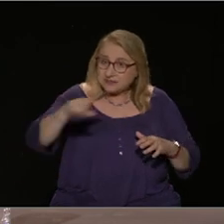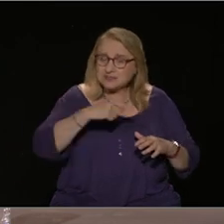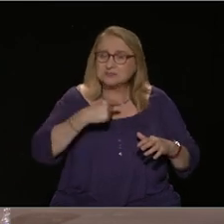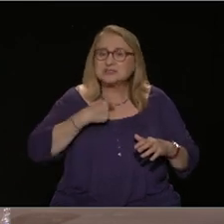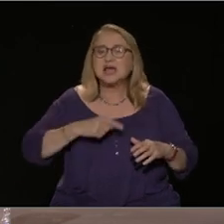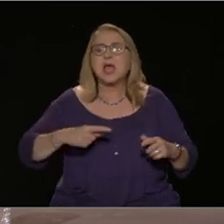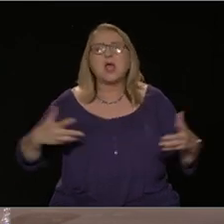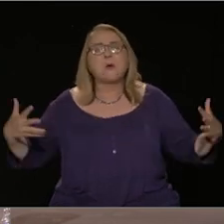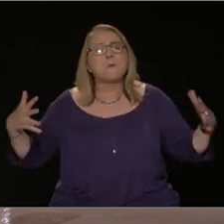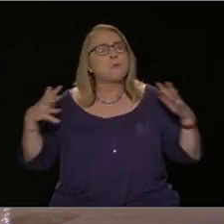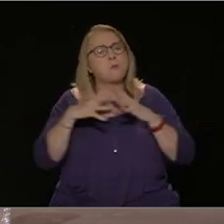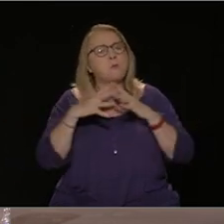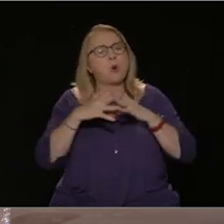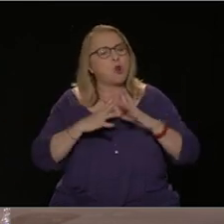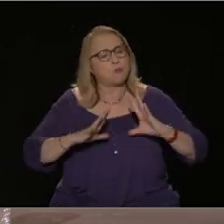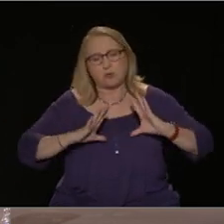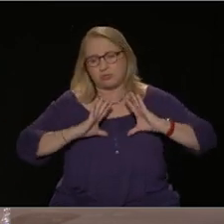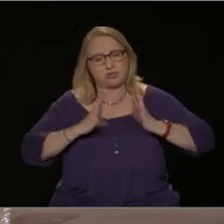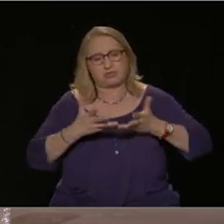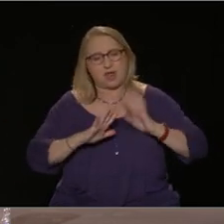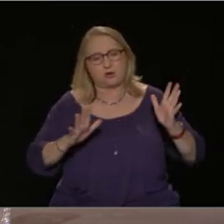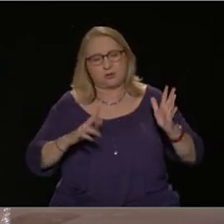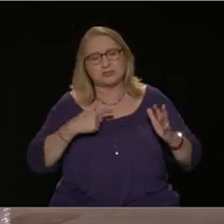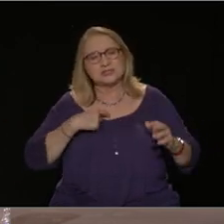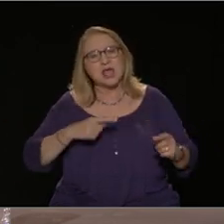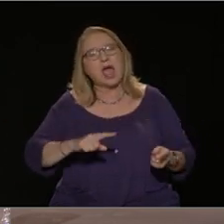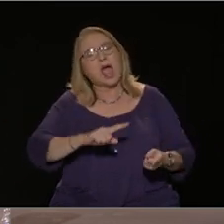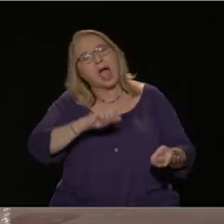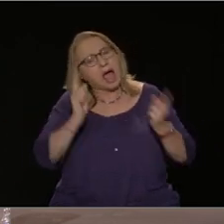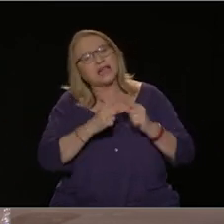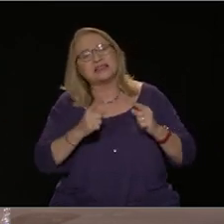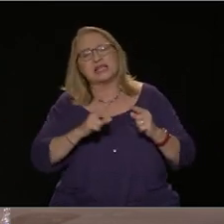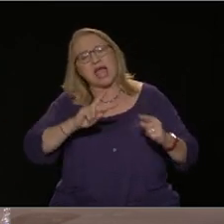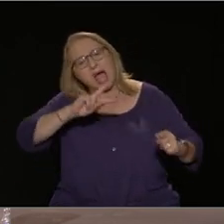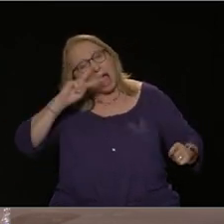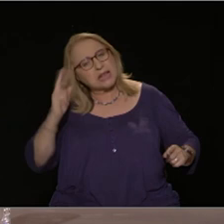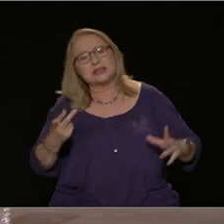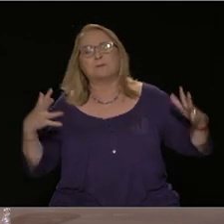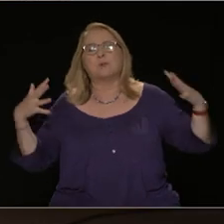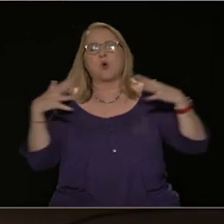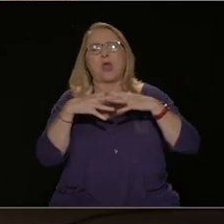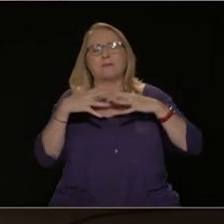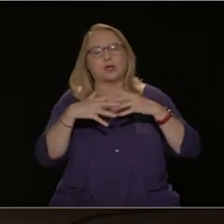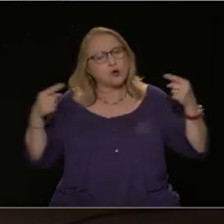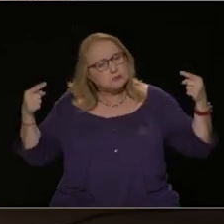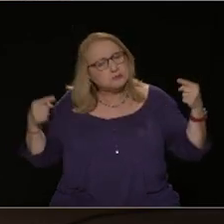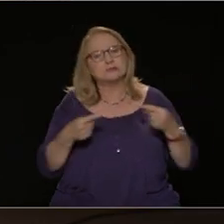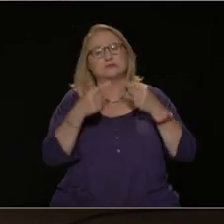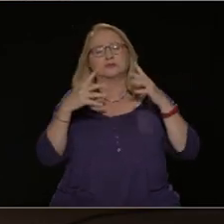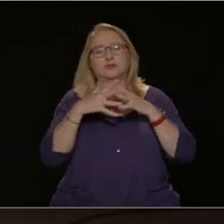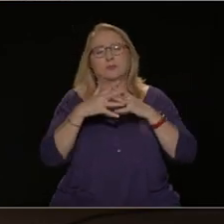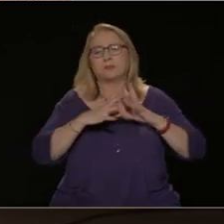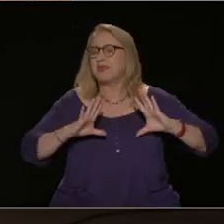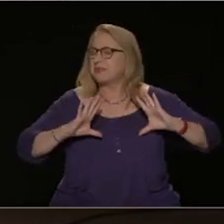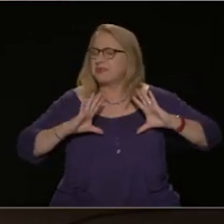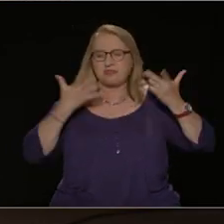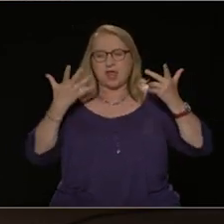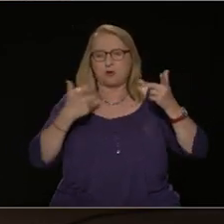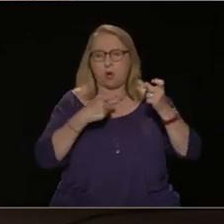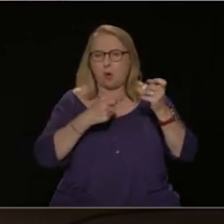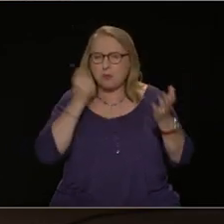το αποτρέψουν. Ένα τέτοιο αντιπολεμικό κίνημα. Πρέπει να πηγαίνει ενάντια στους εξοπλισμούς, ενάντια στις βάσεις, ενάντια σε αυτά τα